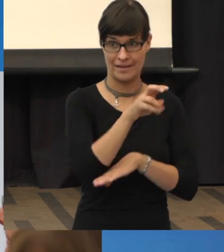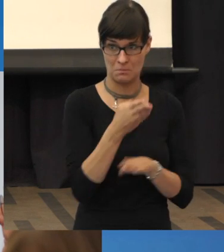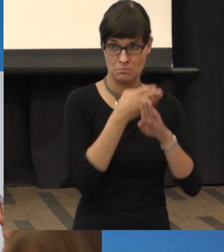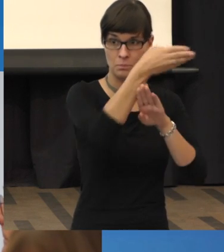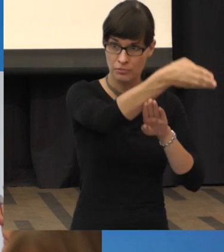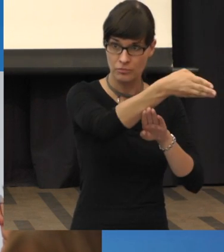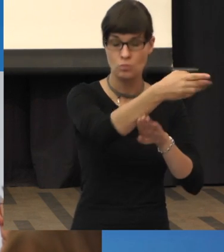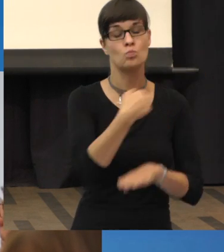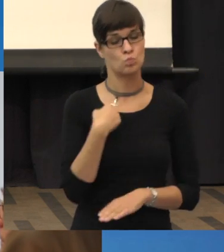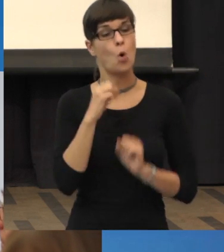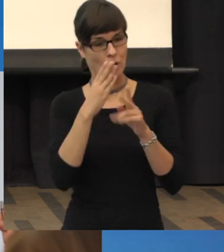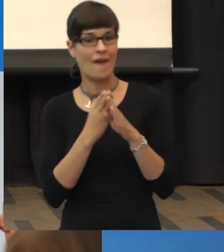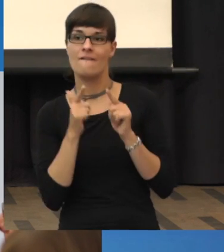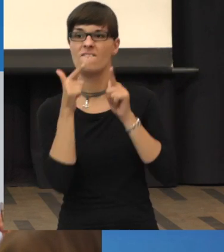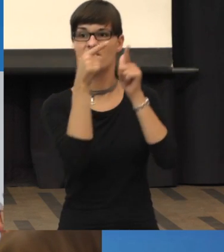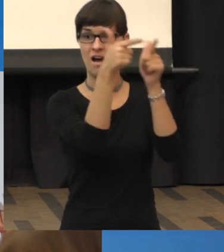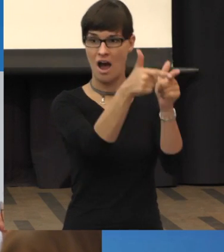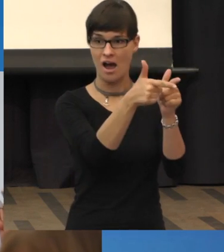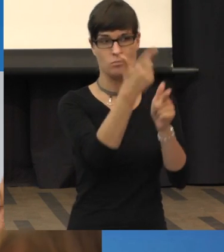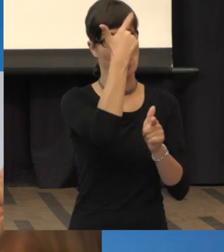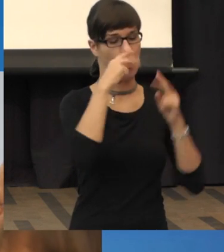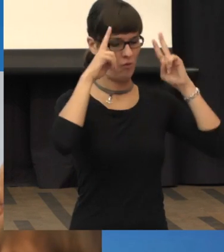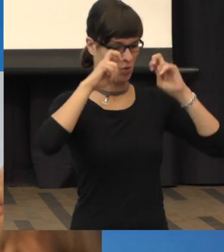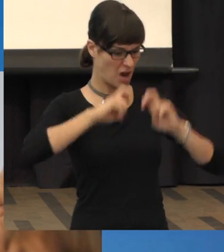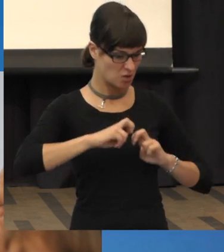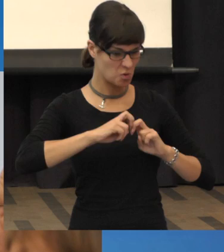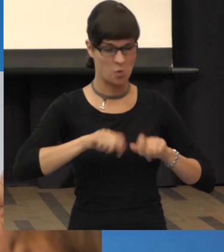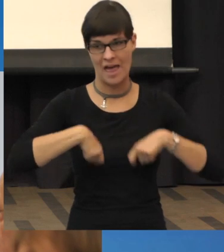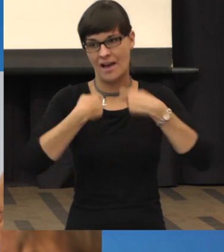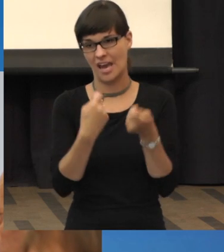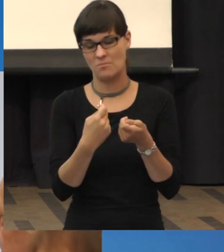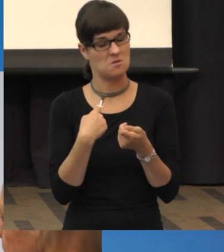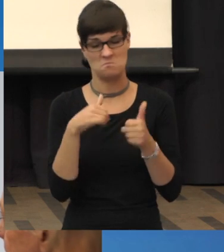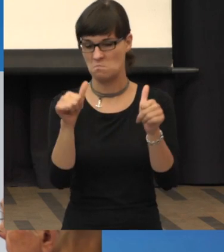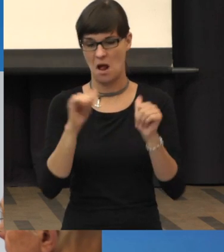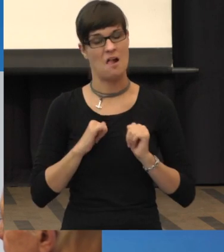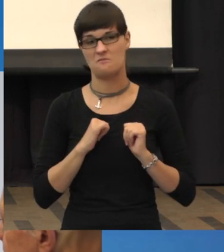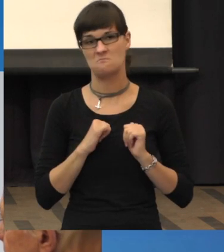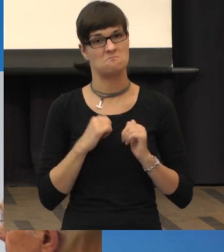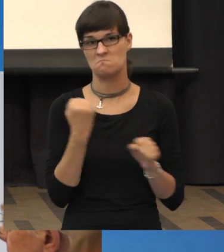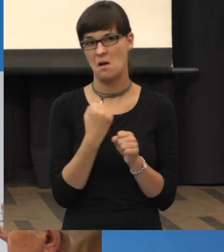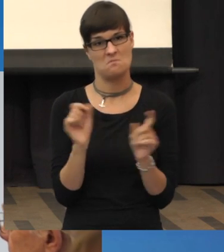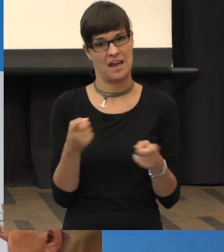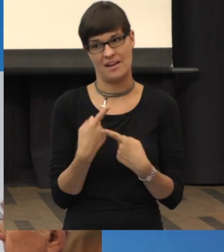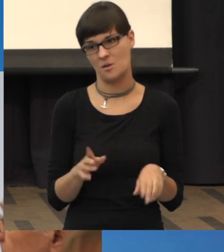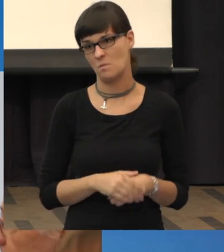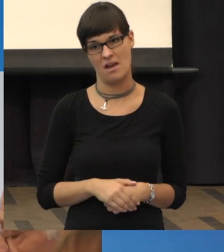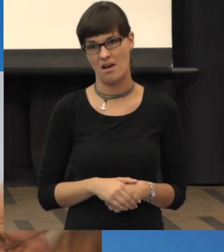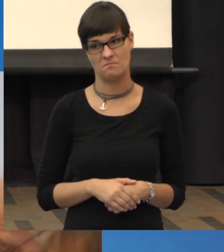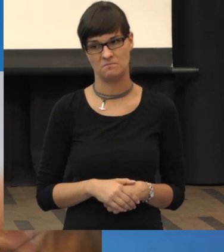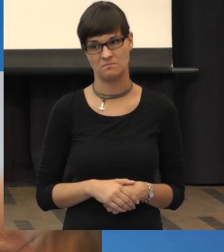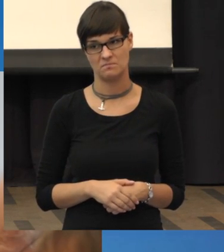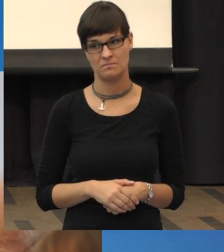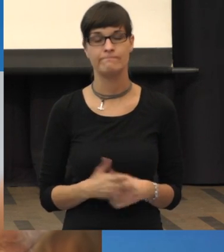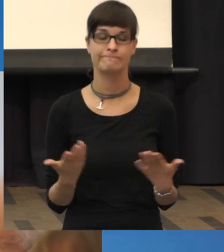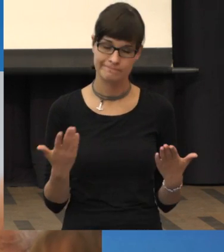die mich untersucht, da haben sie gesagt, sie können da nichts mehr dran machen, weil die zu vernarbt wäre. Und